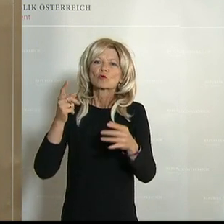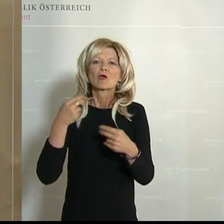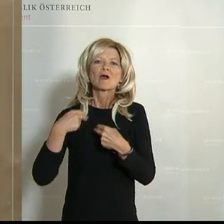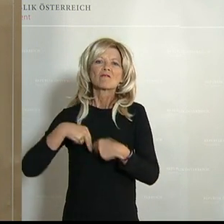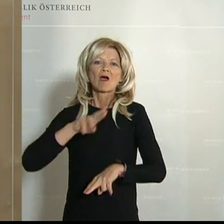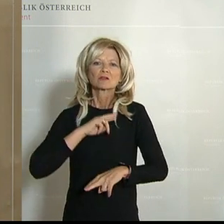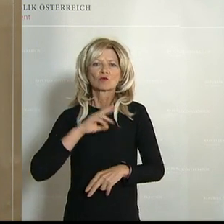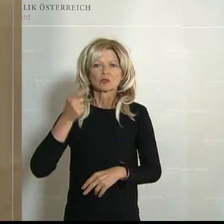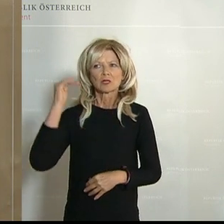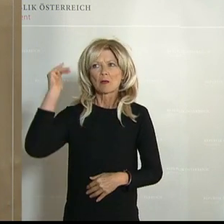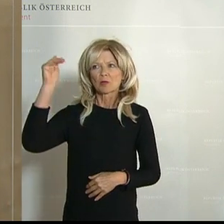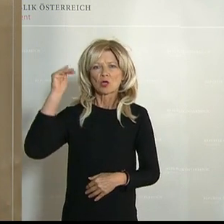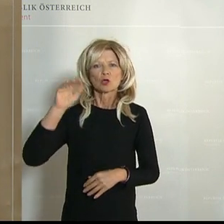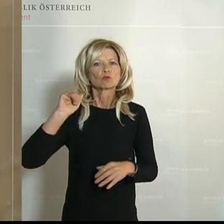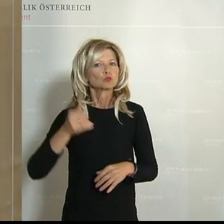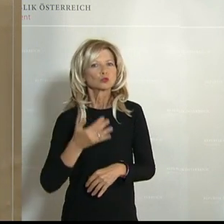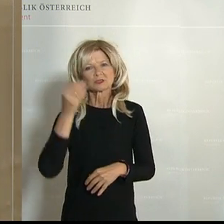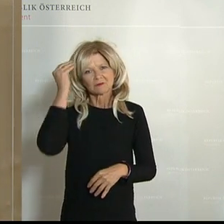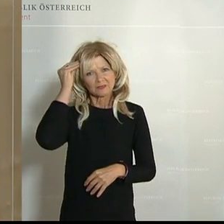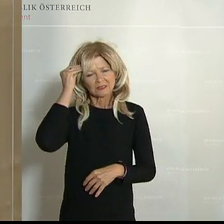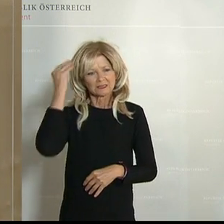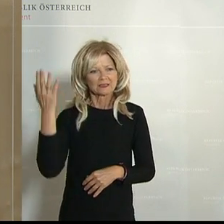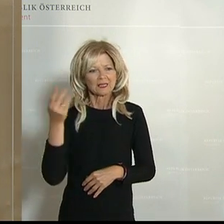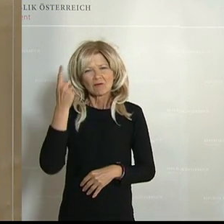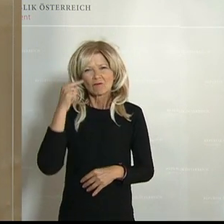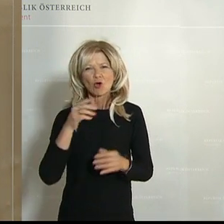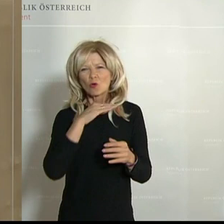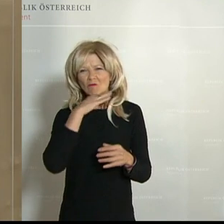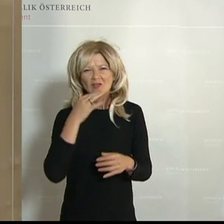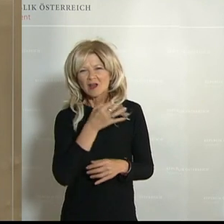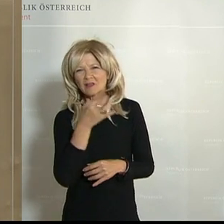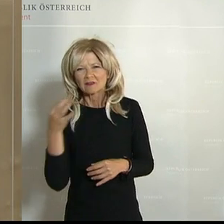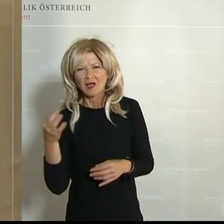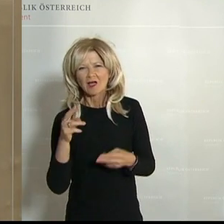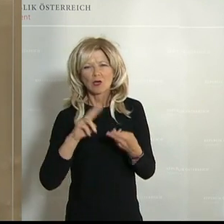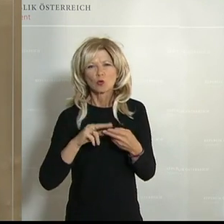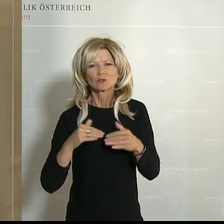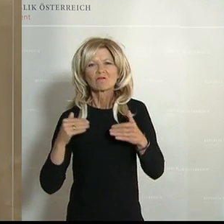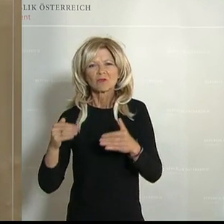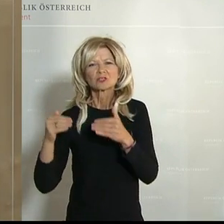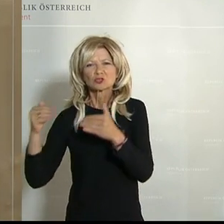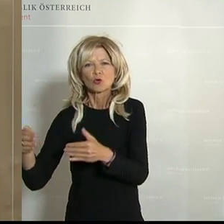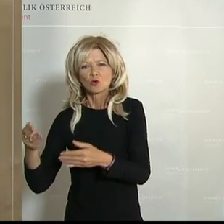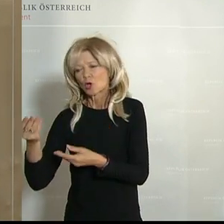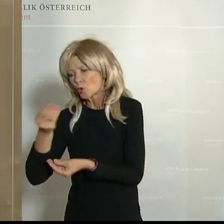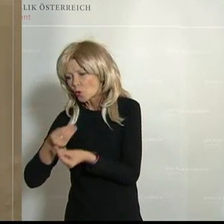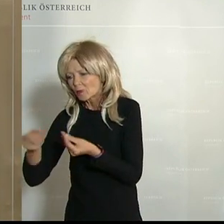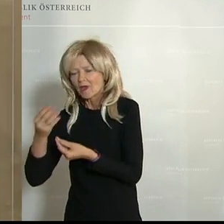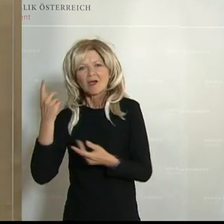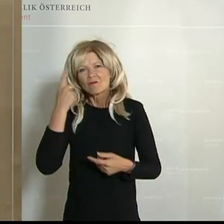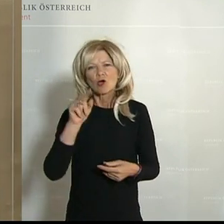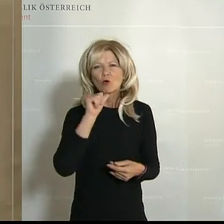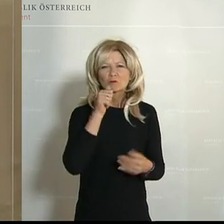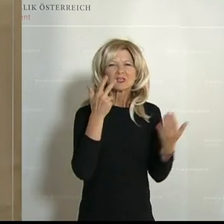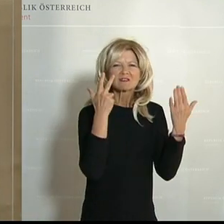wissen, warum eigentlich hier tagelang und verzögert erst gehandelt wurde. Warum wurde acht Tage nicht